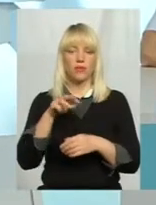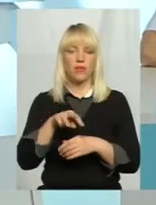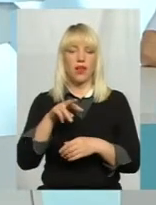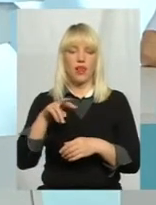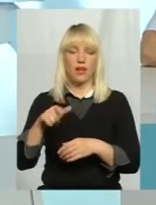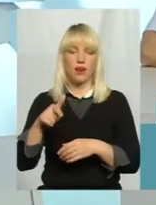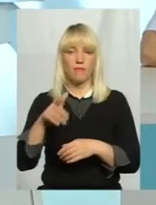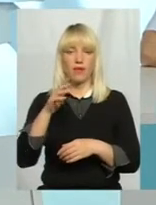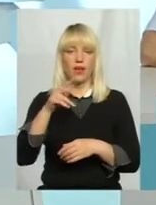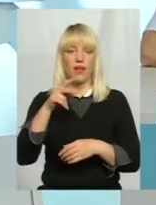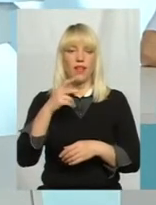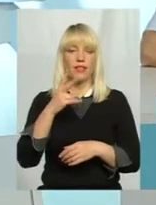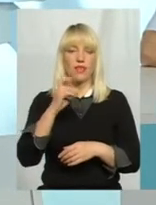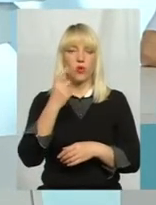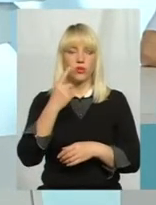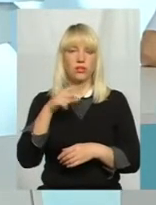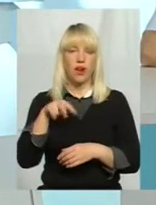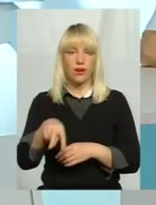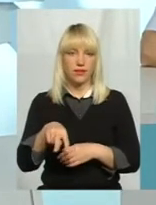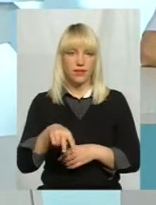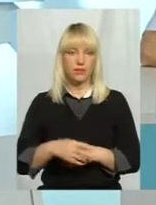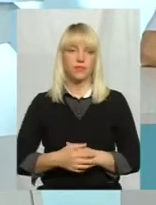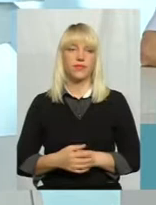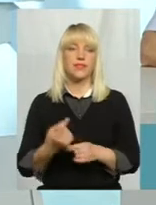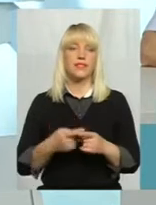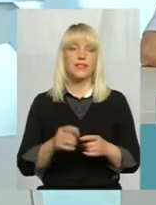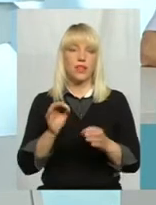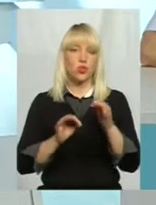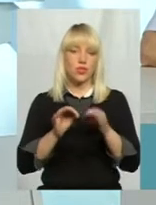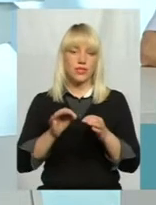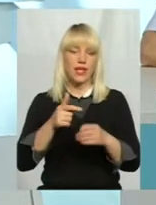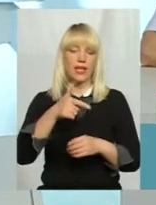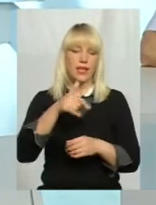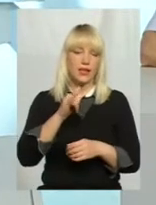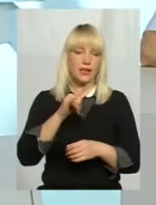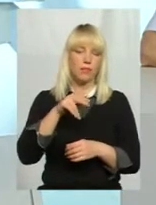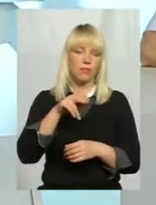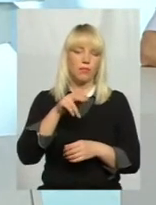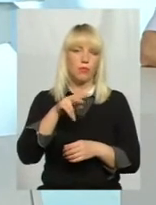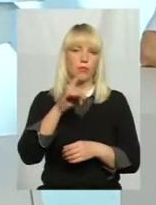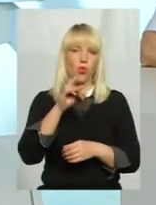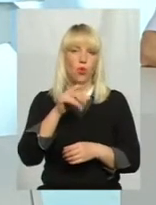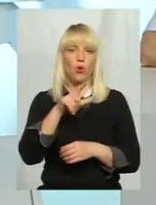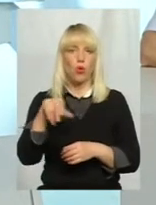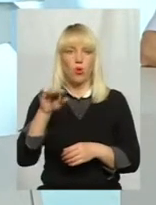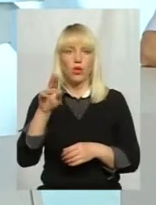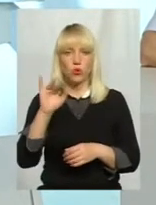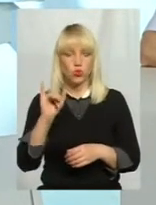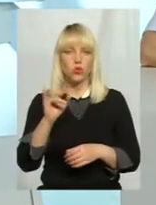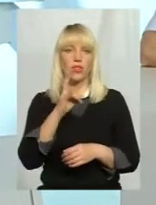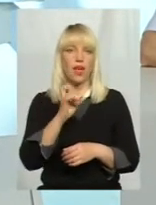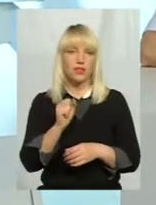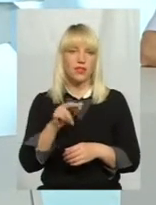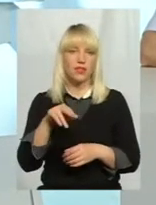на літр. Ця доза гіпохлоріту натрію марки А в воді